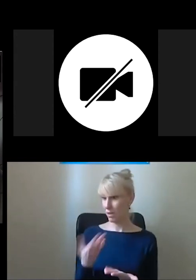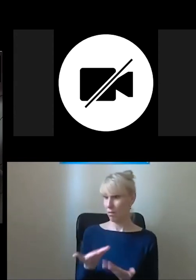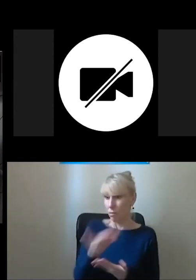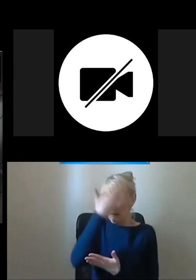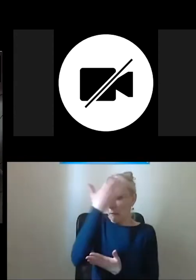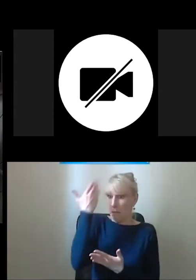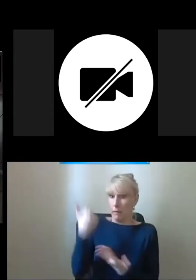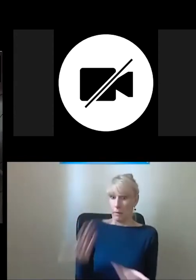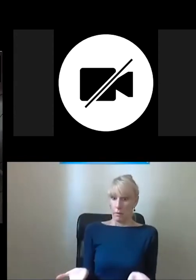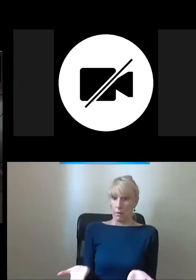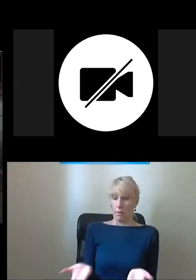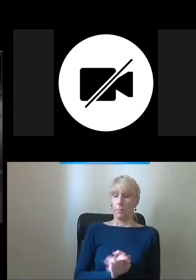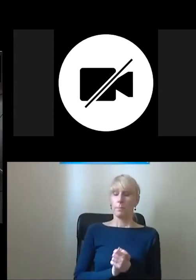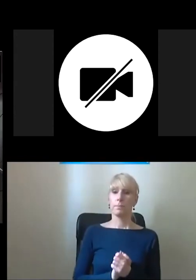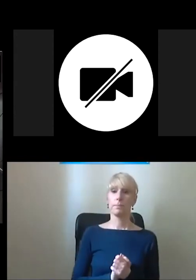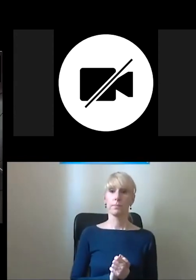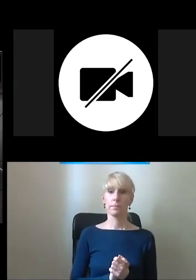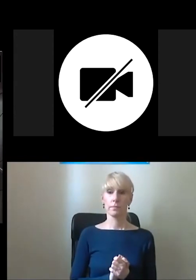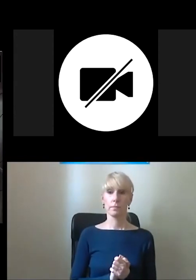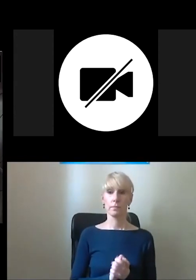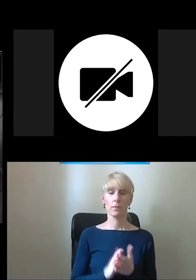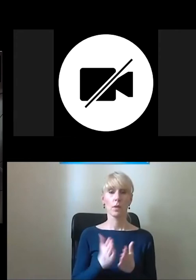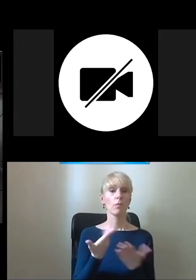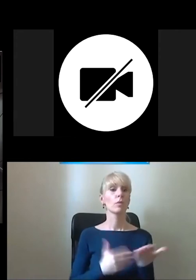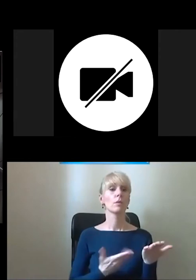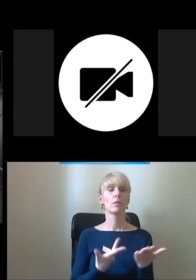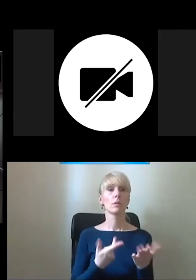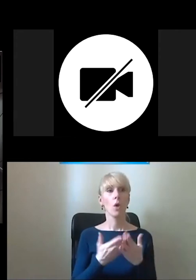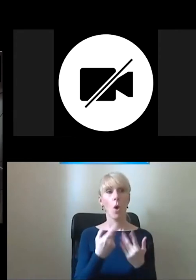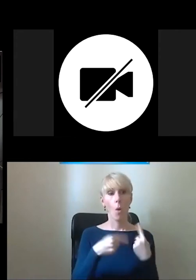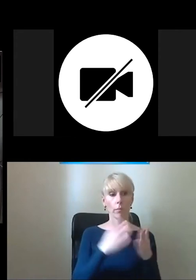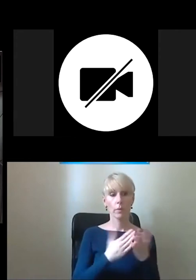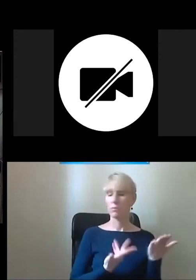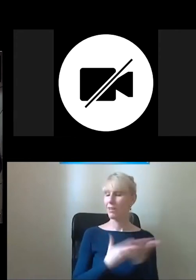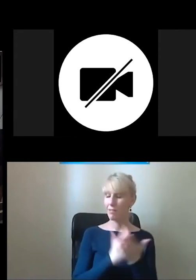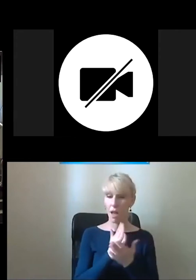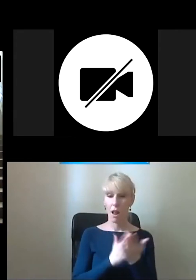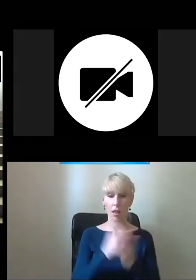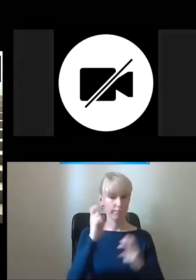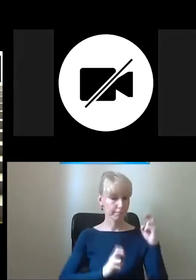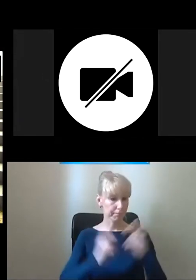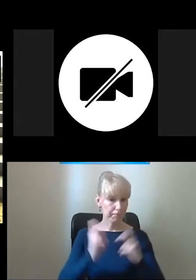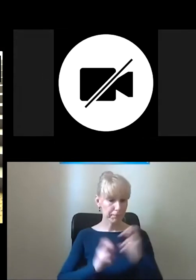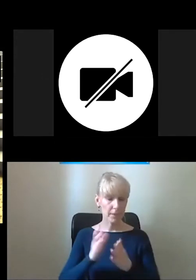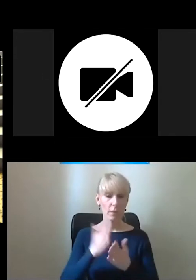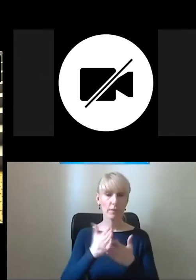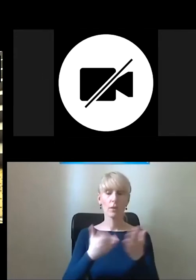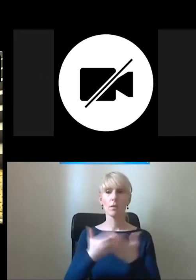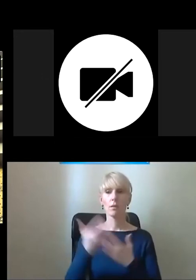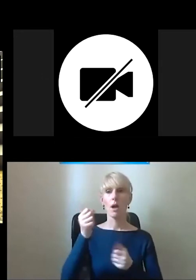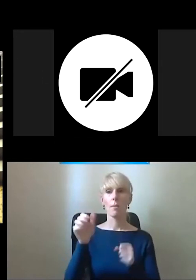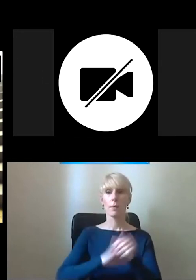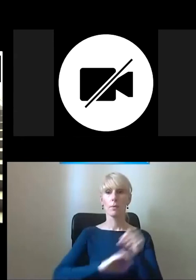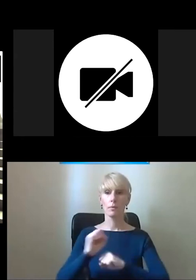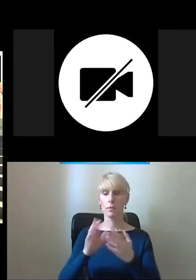Mówiąc o tym, że mamy niezależny dostęp, albo zależny dostęp windy do osoby niepełnosprawnej, do windy, w